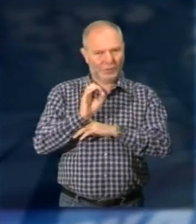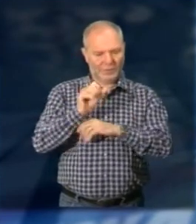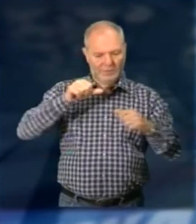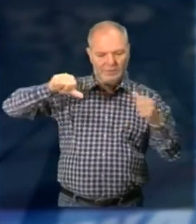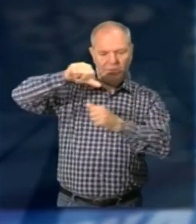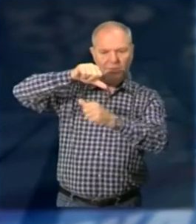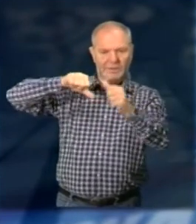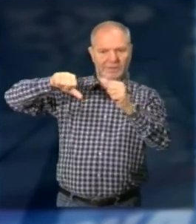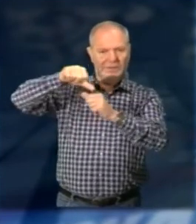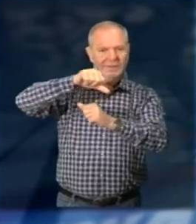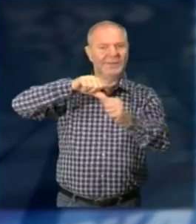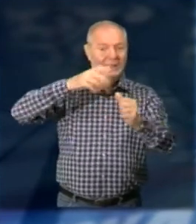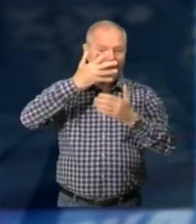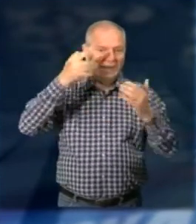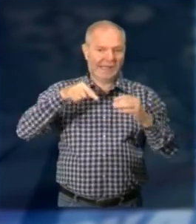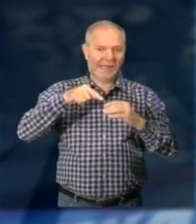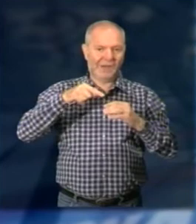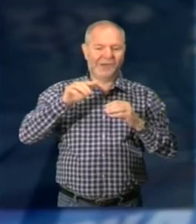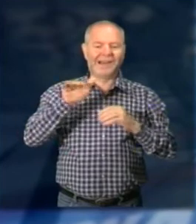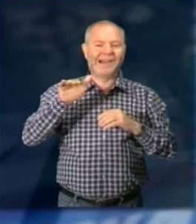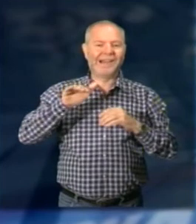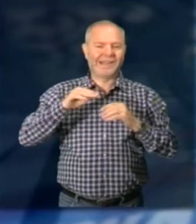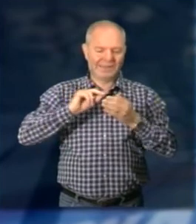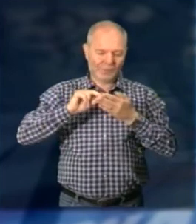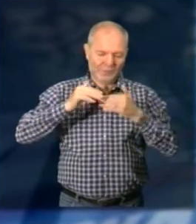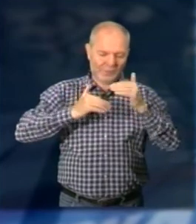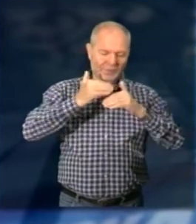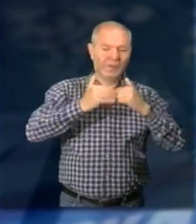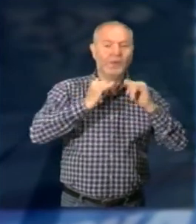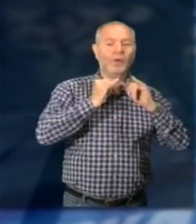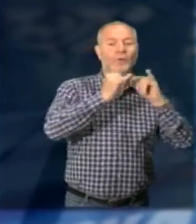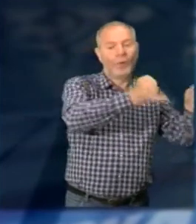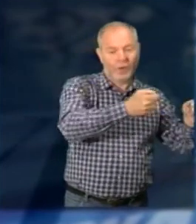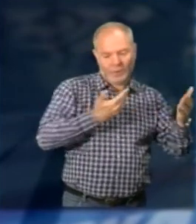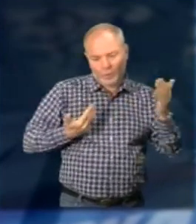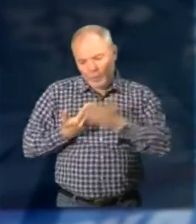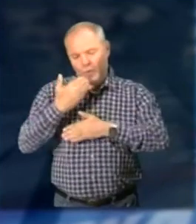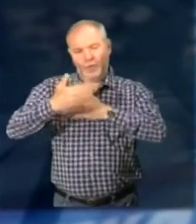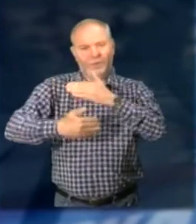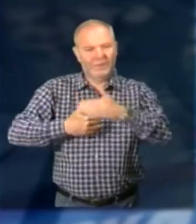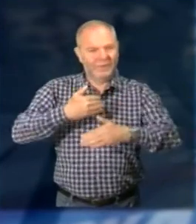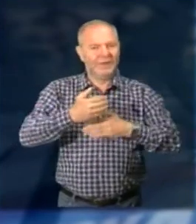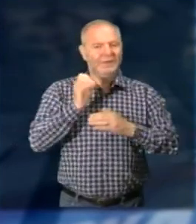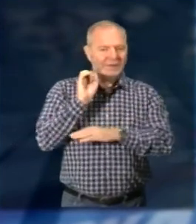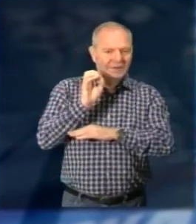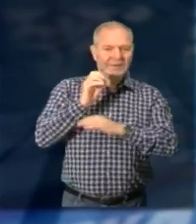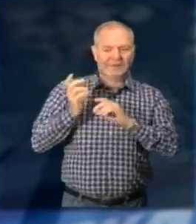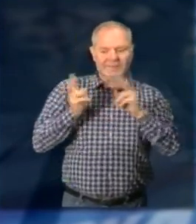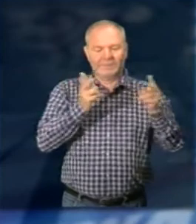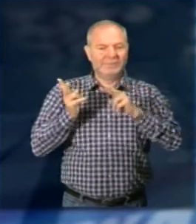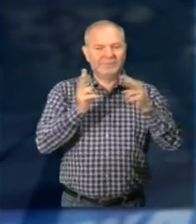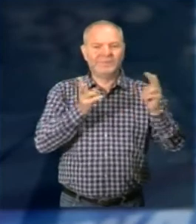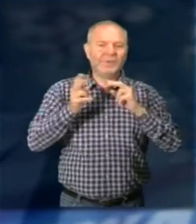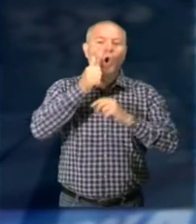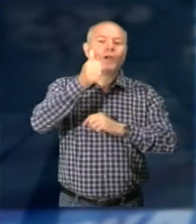in qualche modo stimoleranno anche La partecipazione della prossima serie di ragazzi